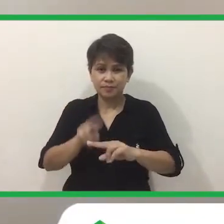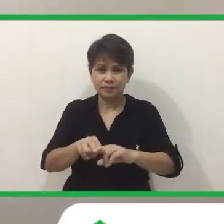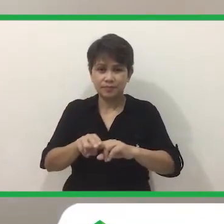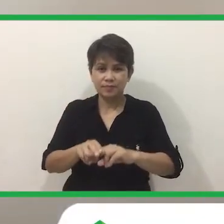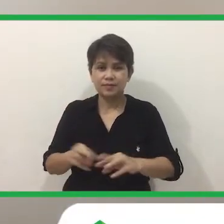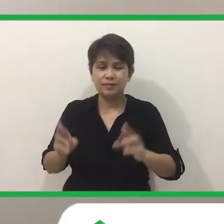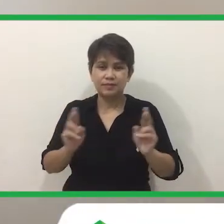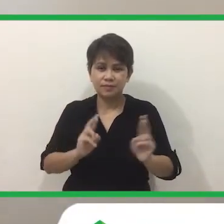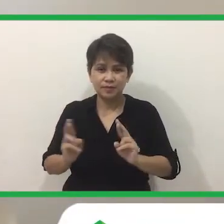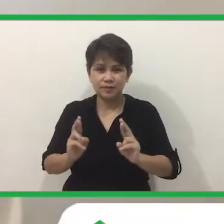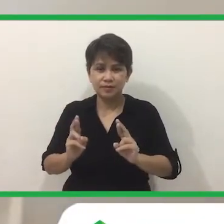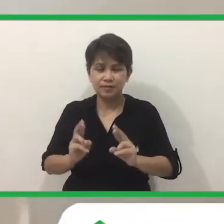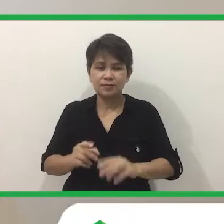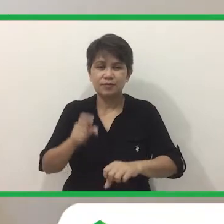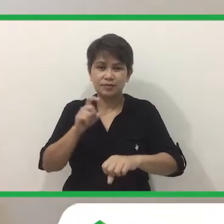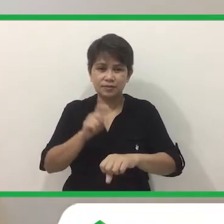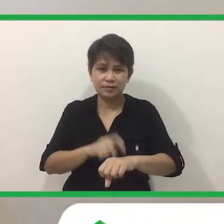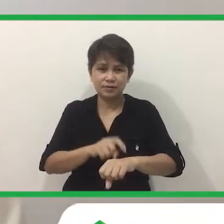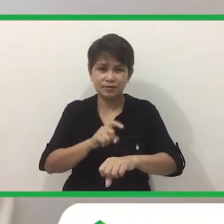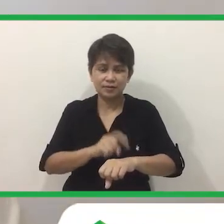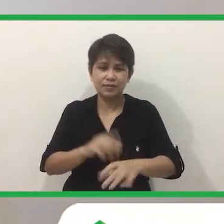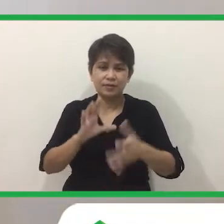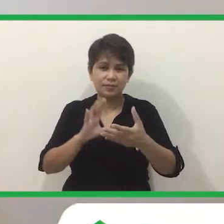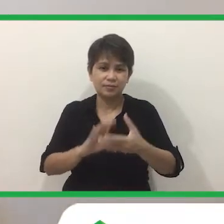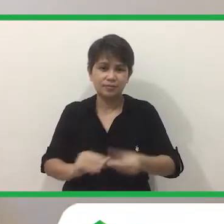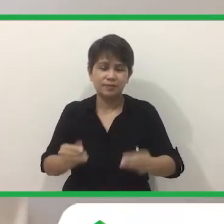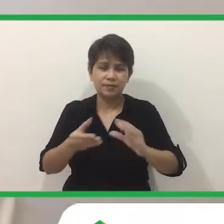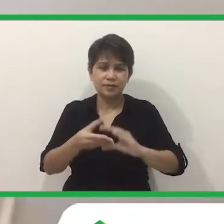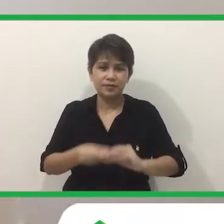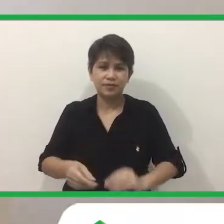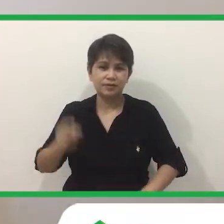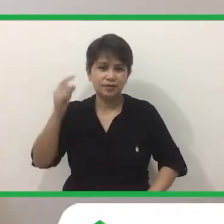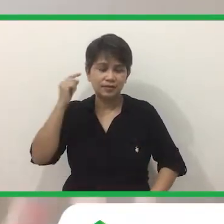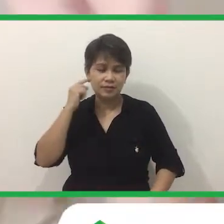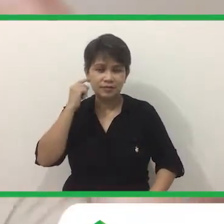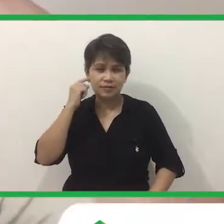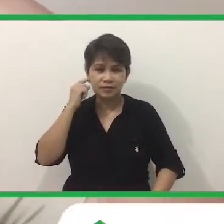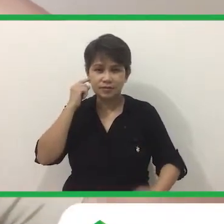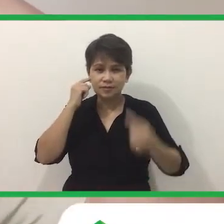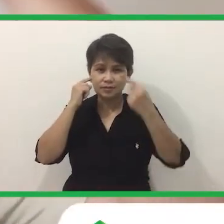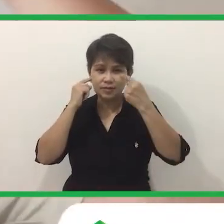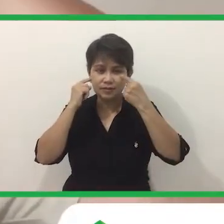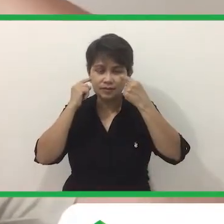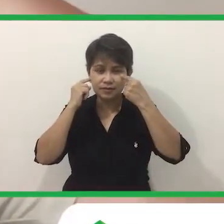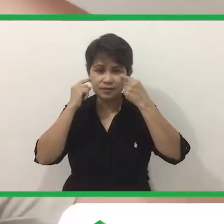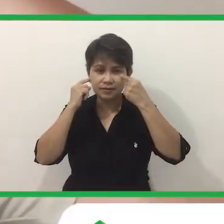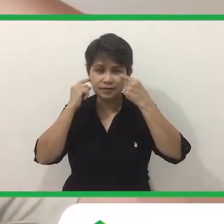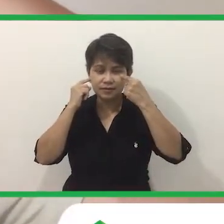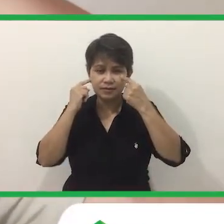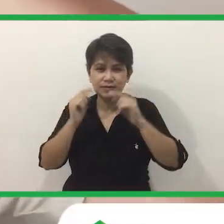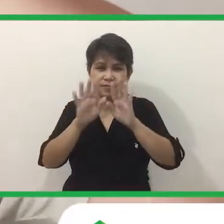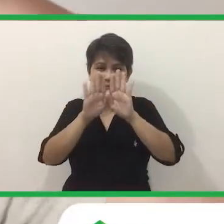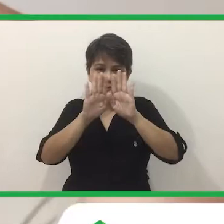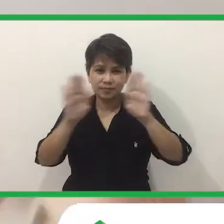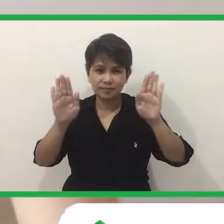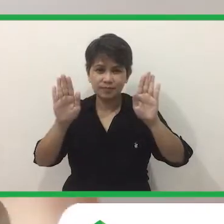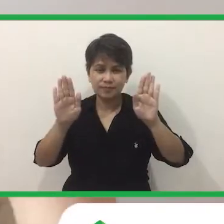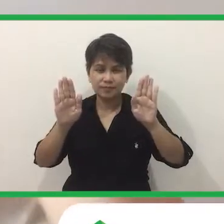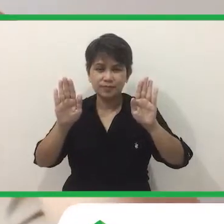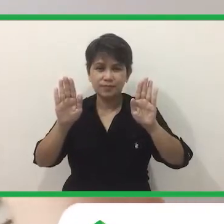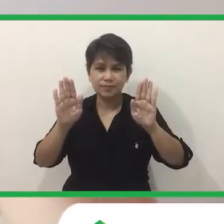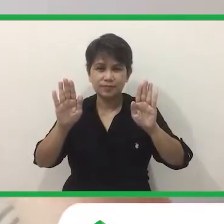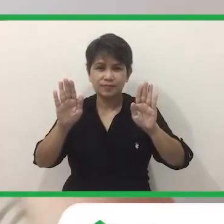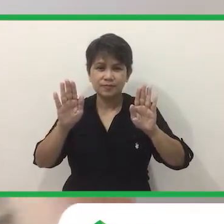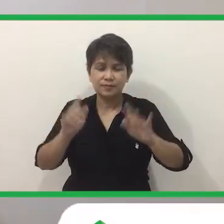natin. Maupo at maghanda, oras na ng kwentuhan. Ang tenga at ang mata ay